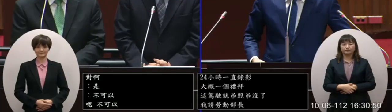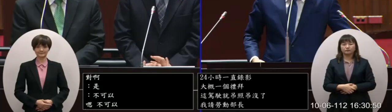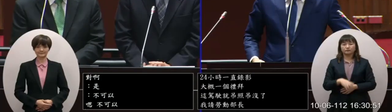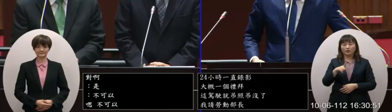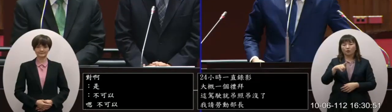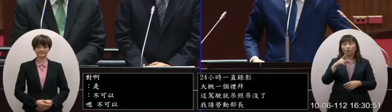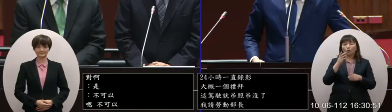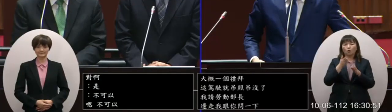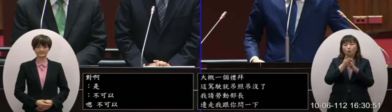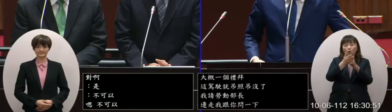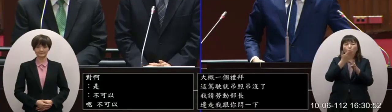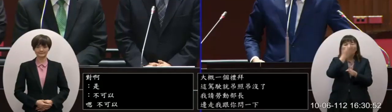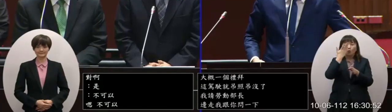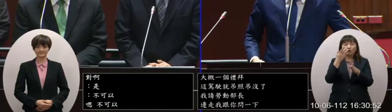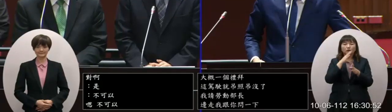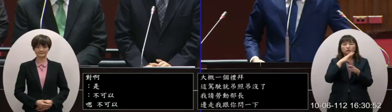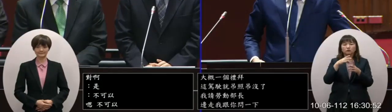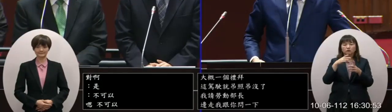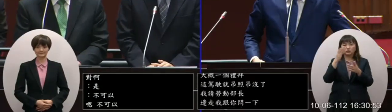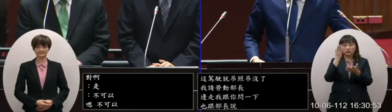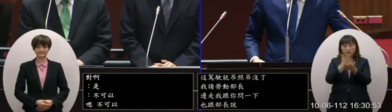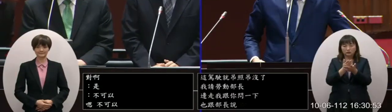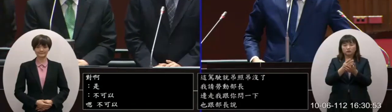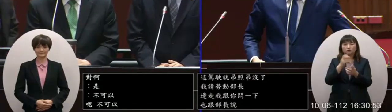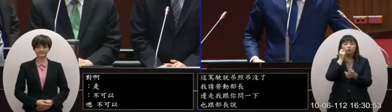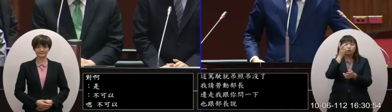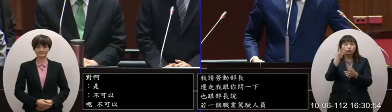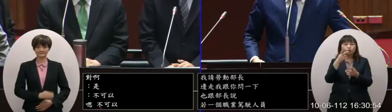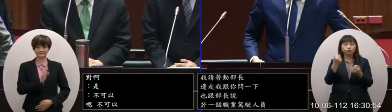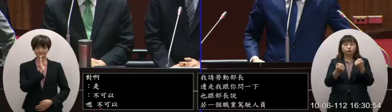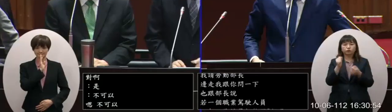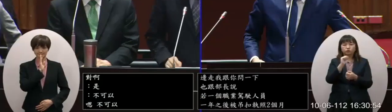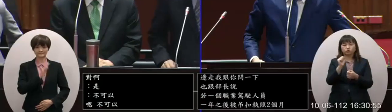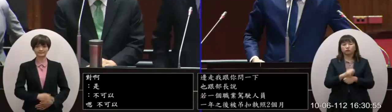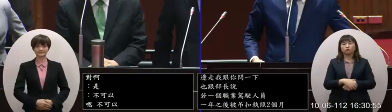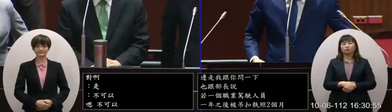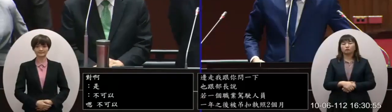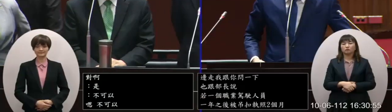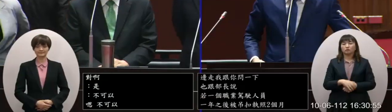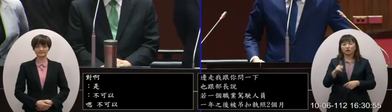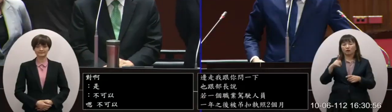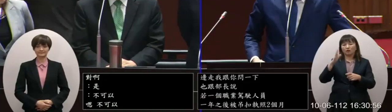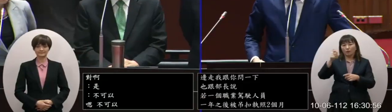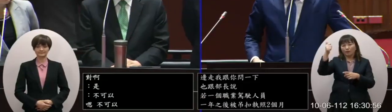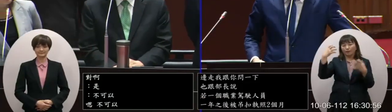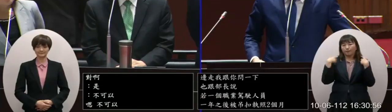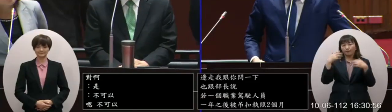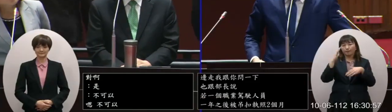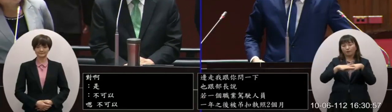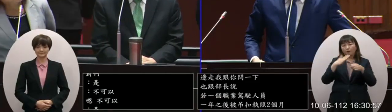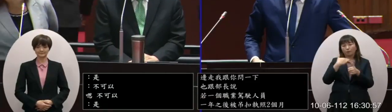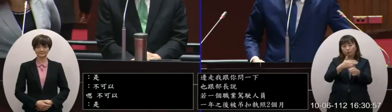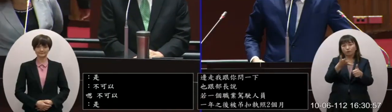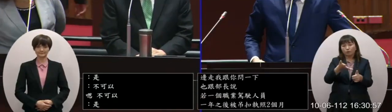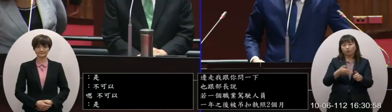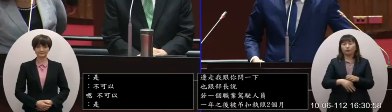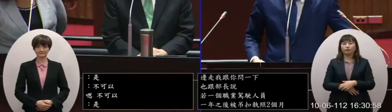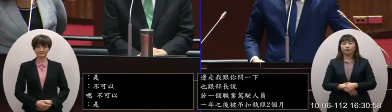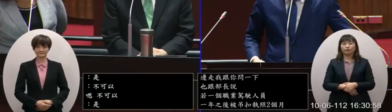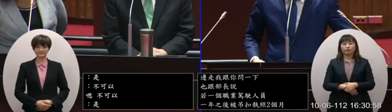一個遊覽車司機被扣罩兩個月是然後接下來雇主要怎麼處理可以把他fire掉嗎